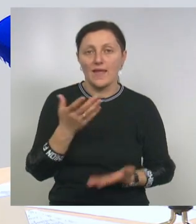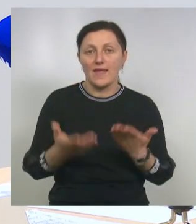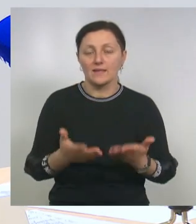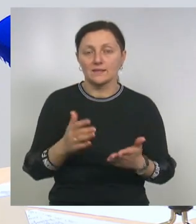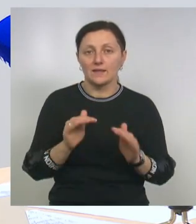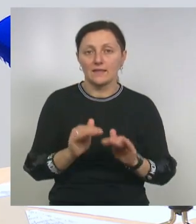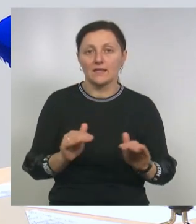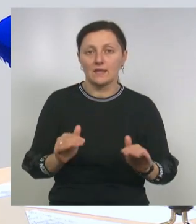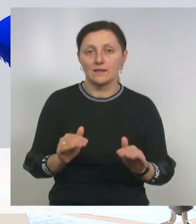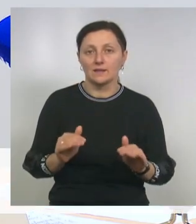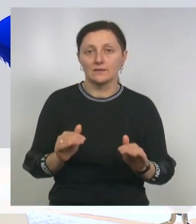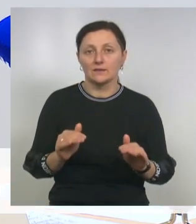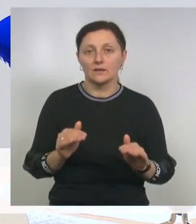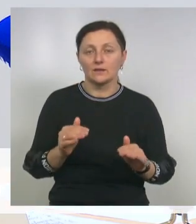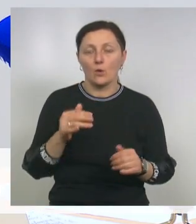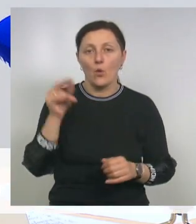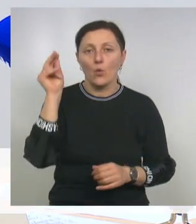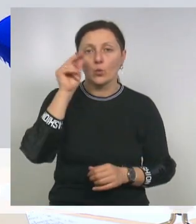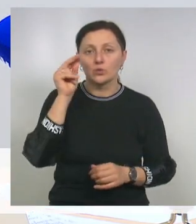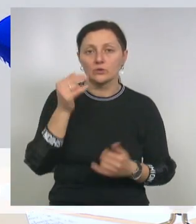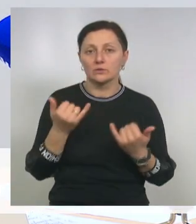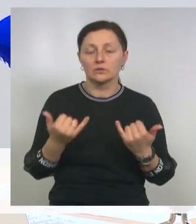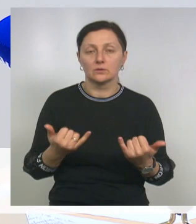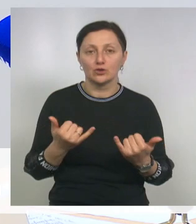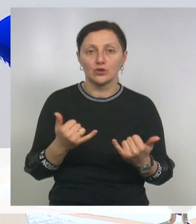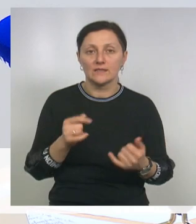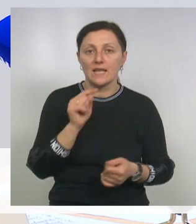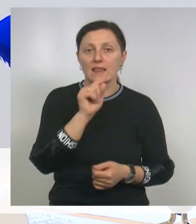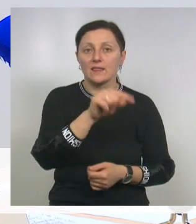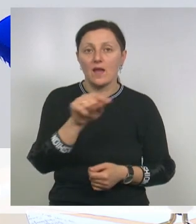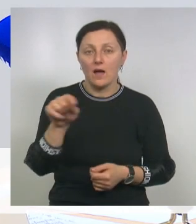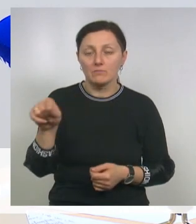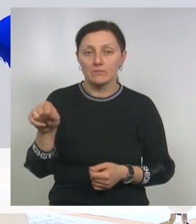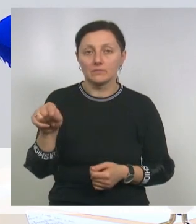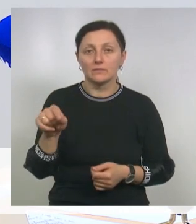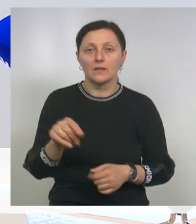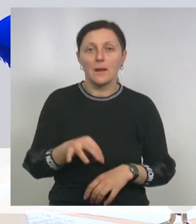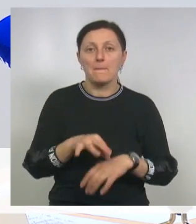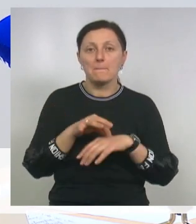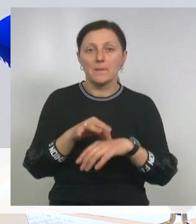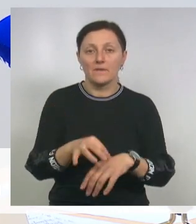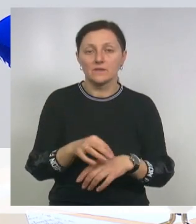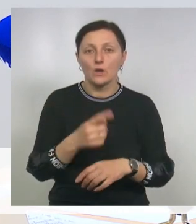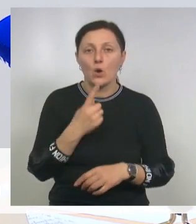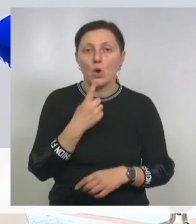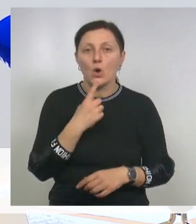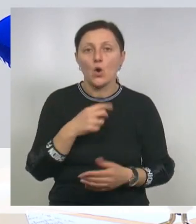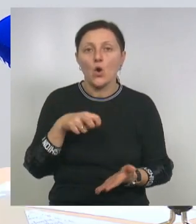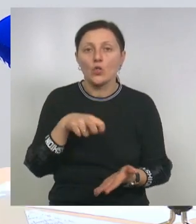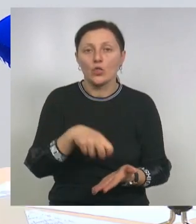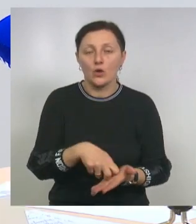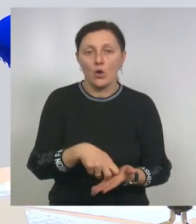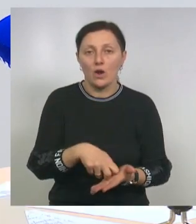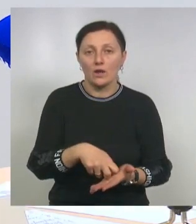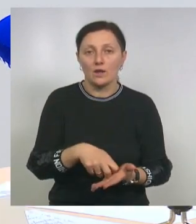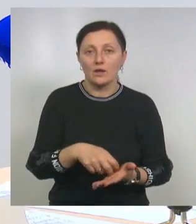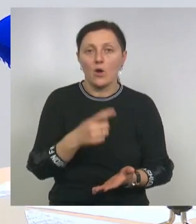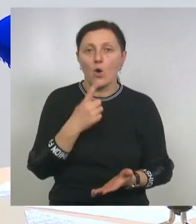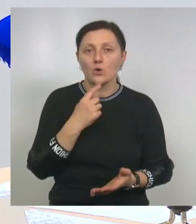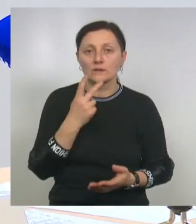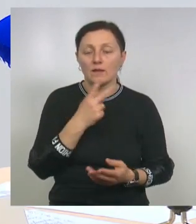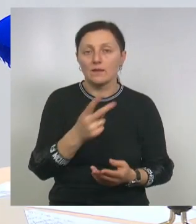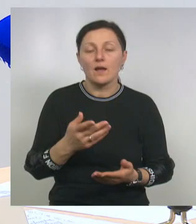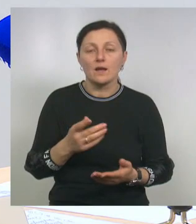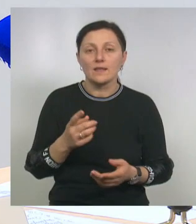прикреплены, точнее проходит обучение сейчас там, провести контрольно-оценочные мероприятия. Для того, чтобы,